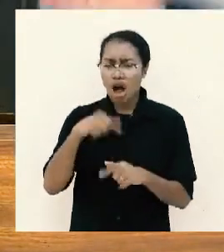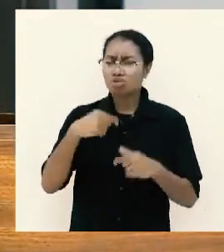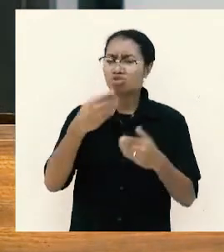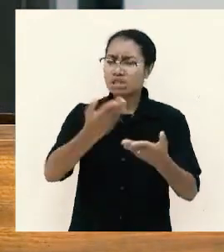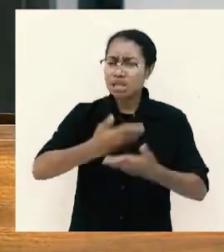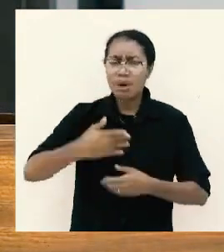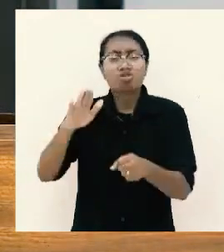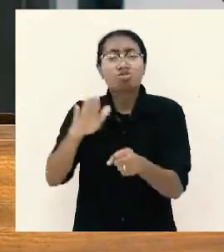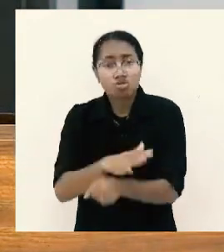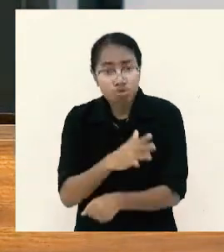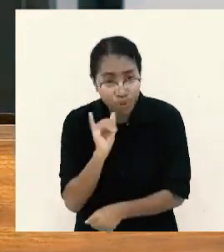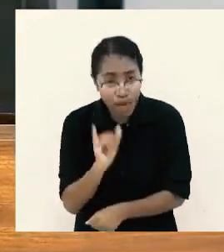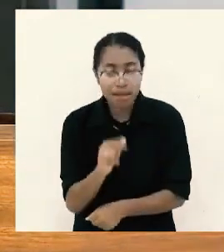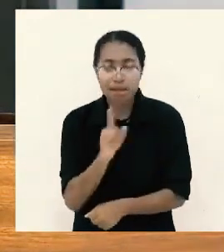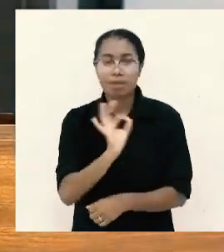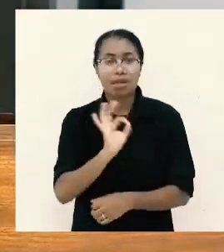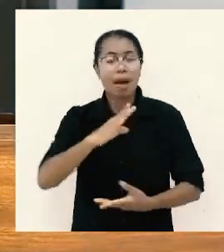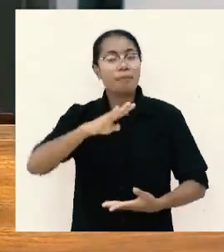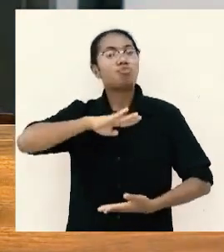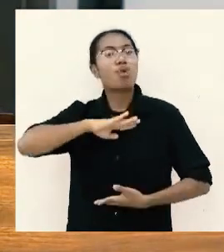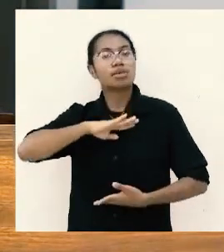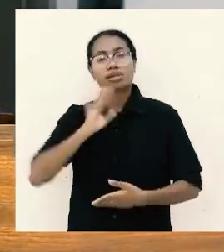dicukupkan tapi tidak puas